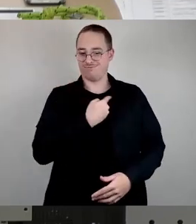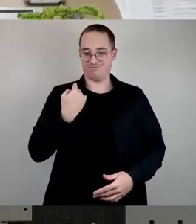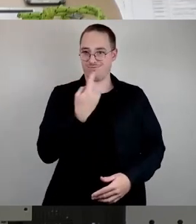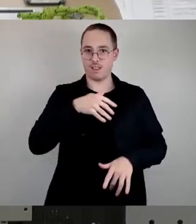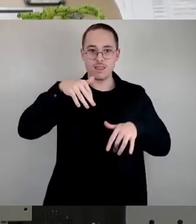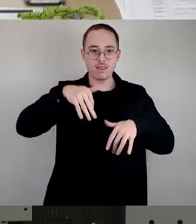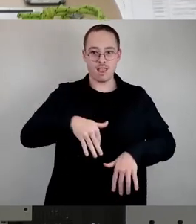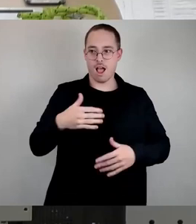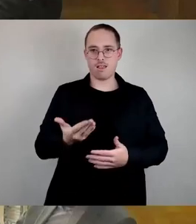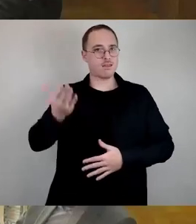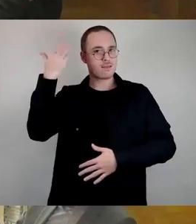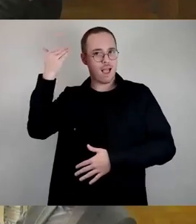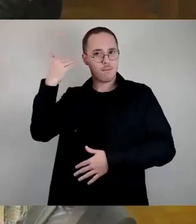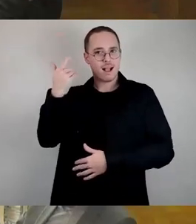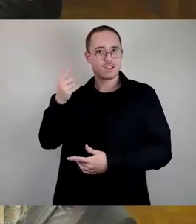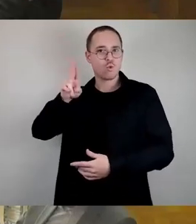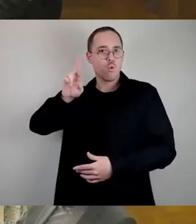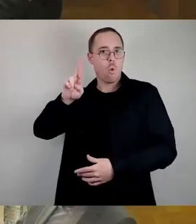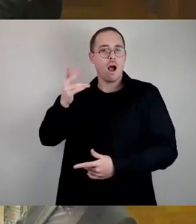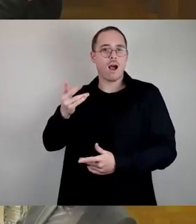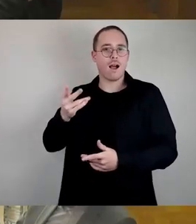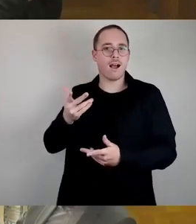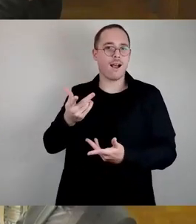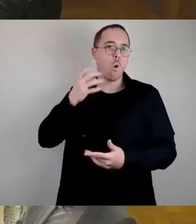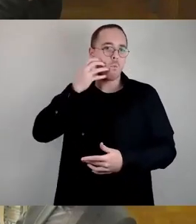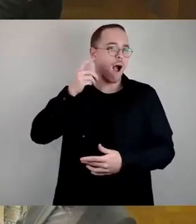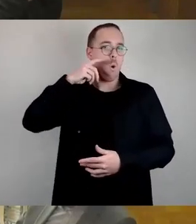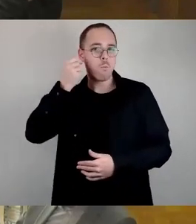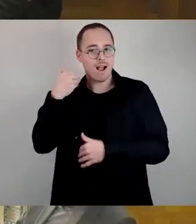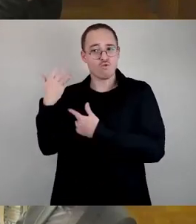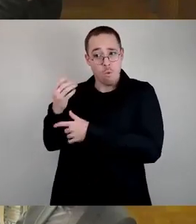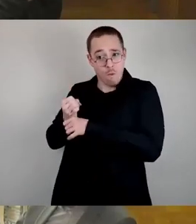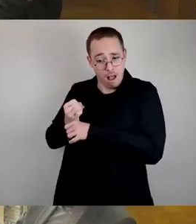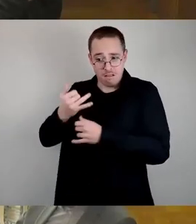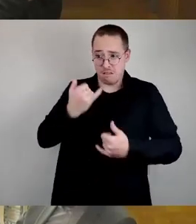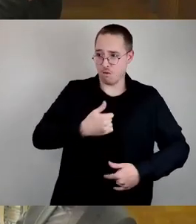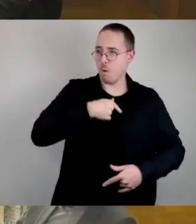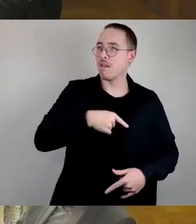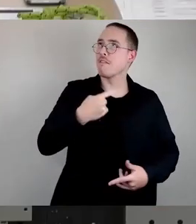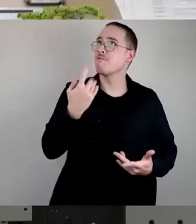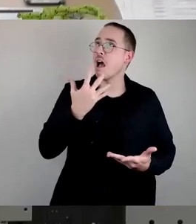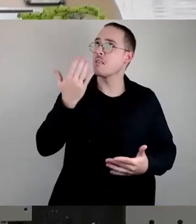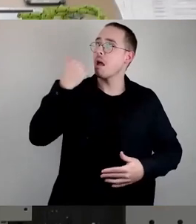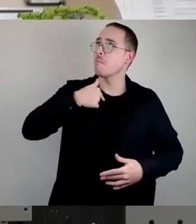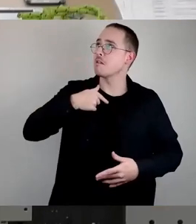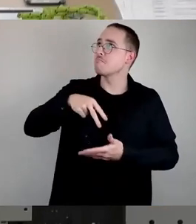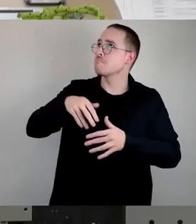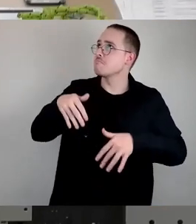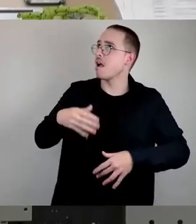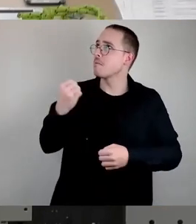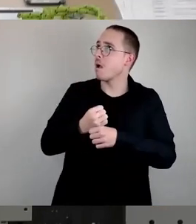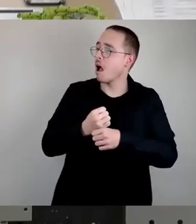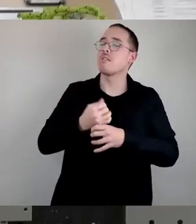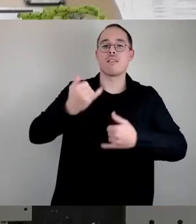Urgroßeltern gemacht hätten. Die Teilnehmer dieser Kundgebungen scheinen wirklich zu glauben, sich im Jahr 1933 zu befinden und heldisch zu